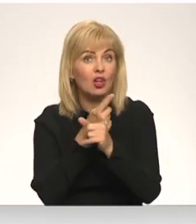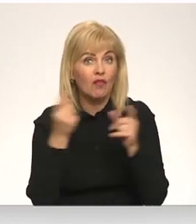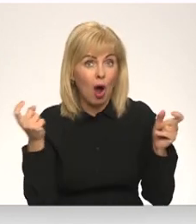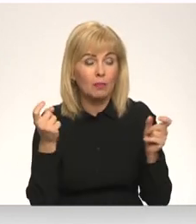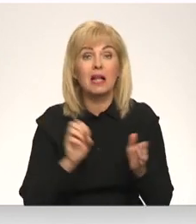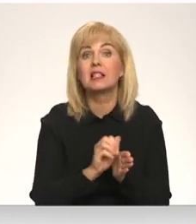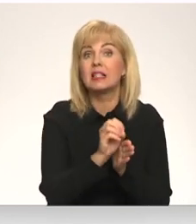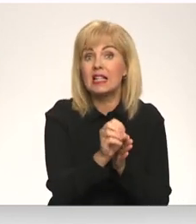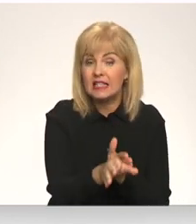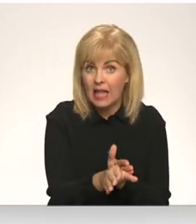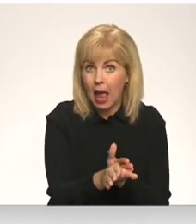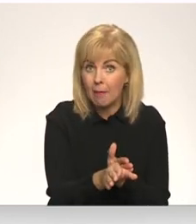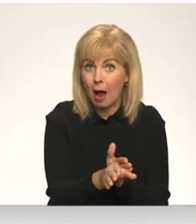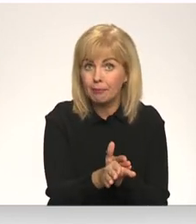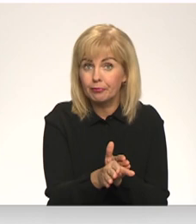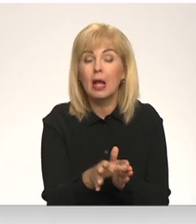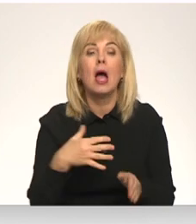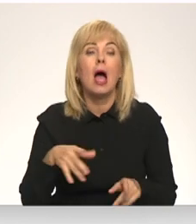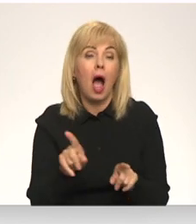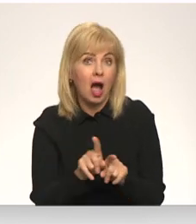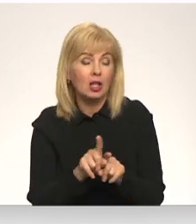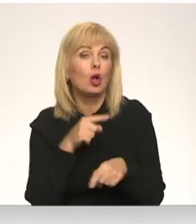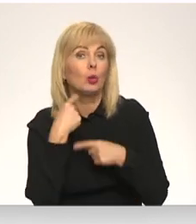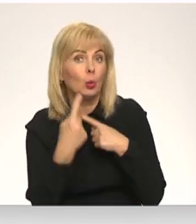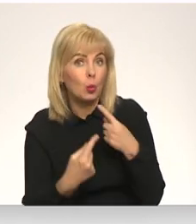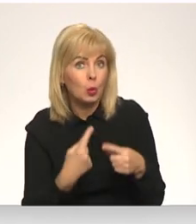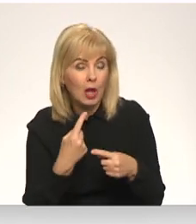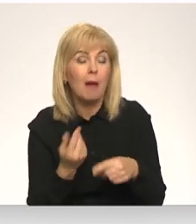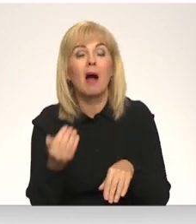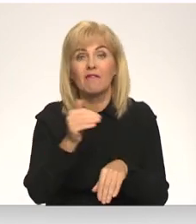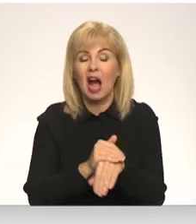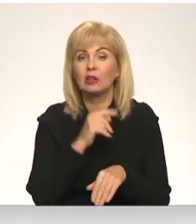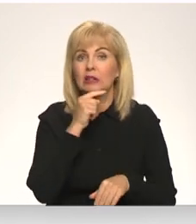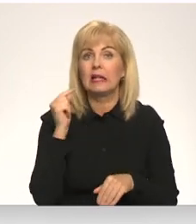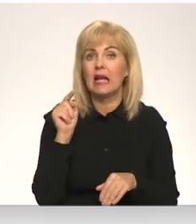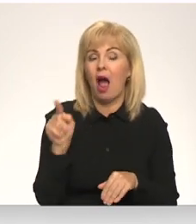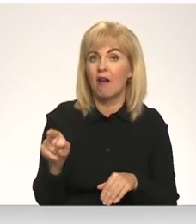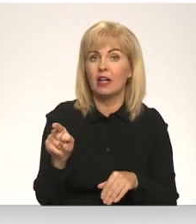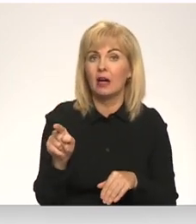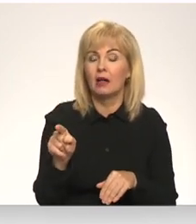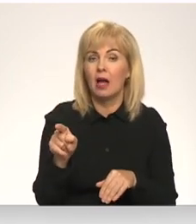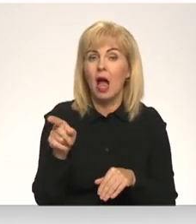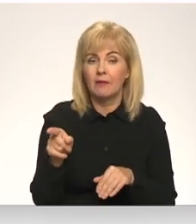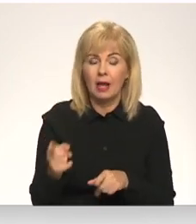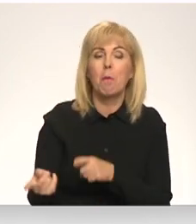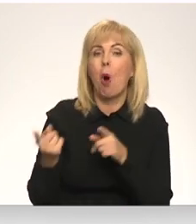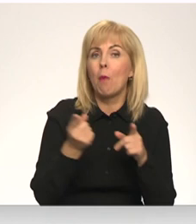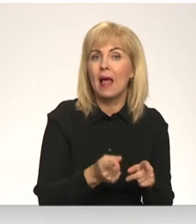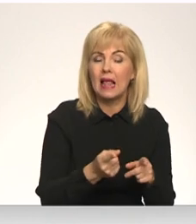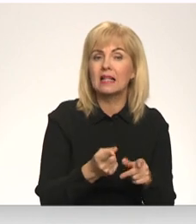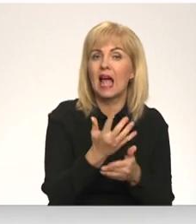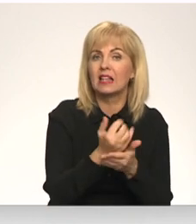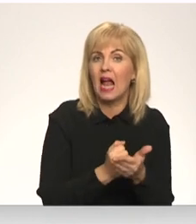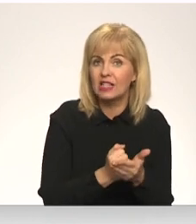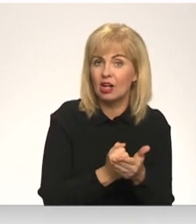sistēmām. Mēs runājam par to, ka Krievijā tiek mobilizēta rezervisti. Mēs